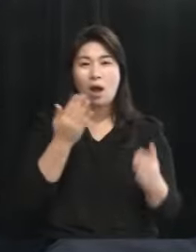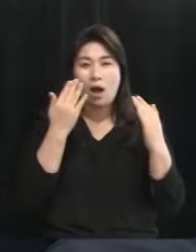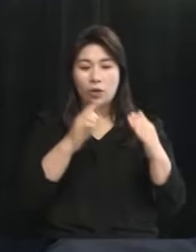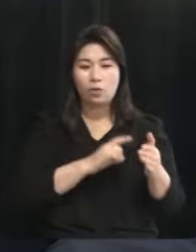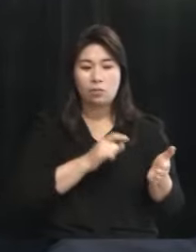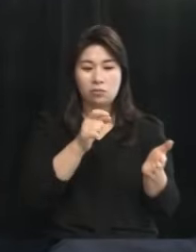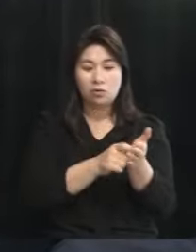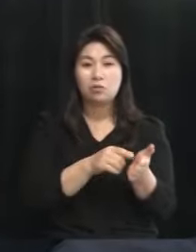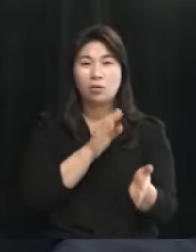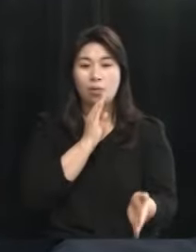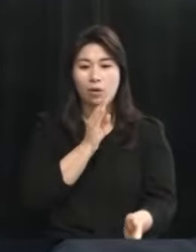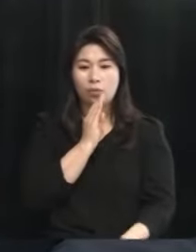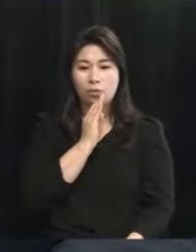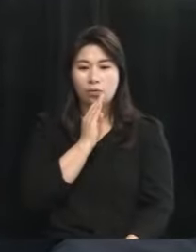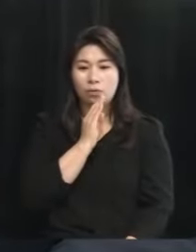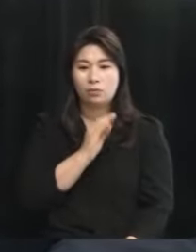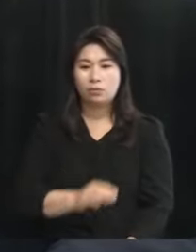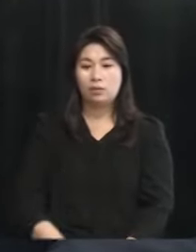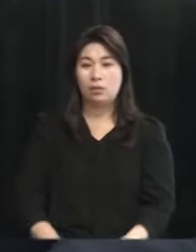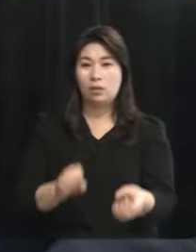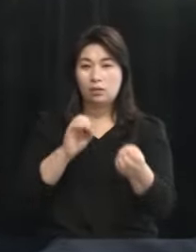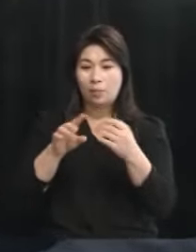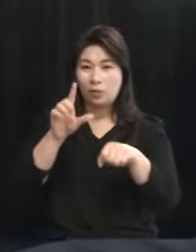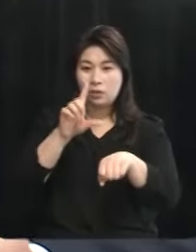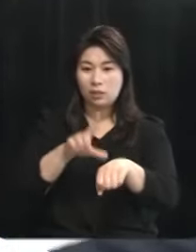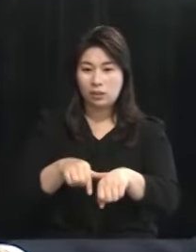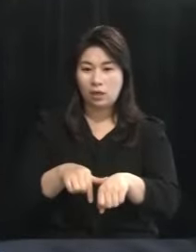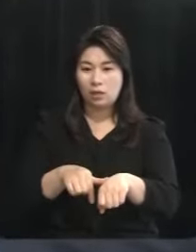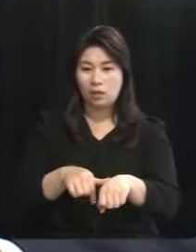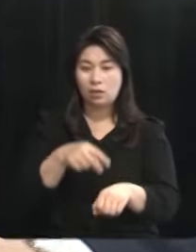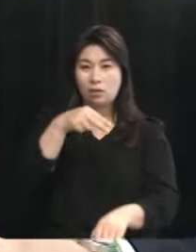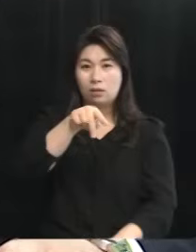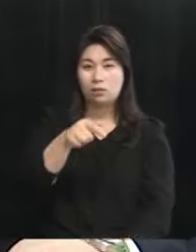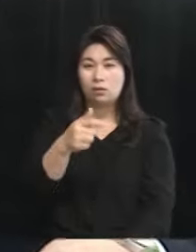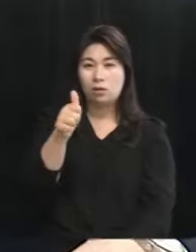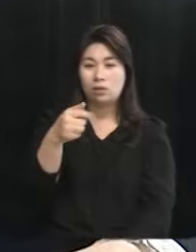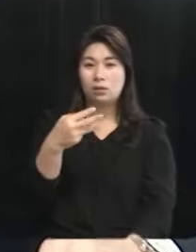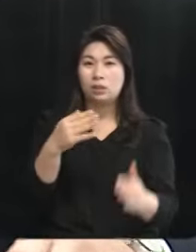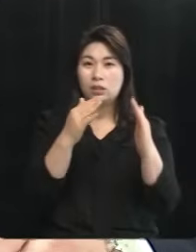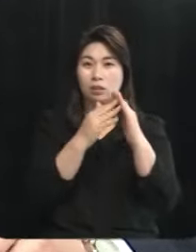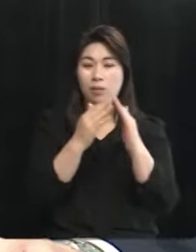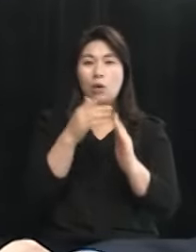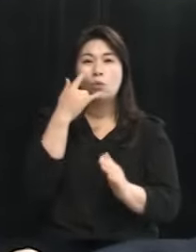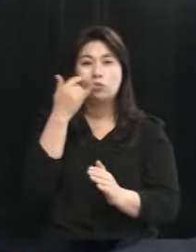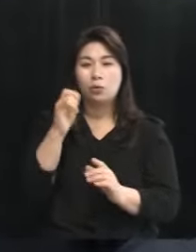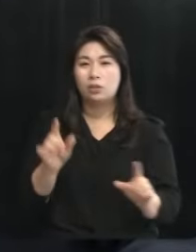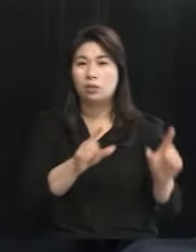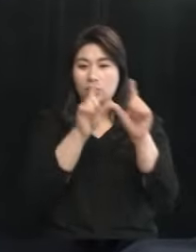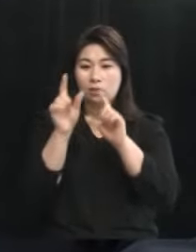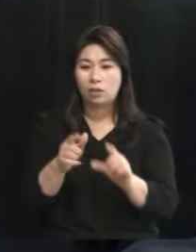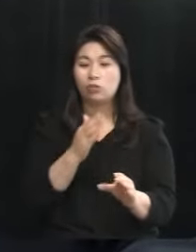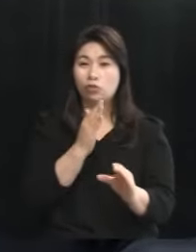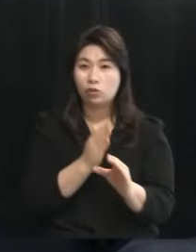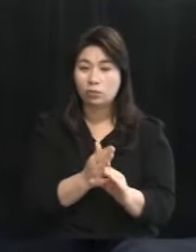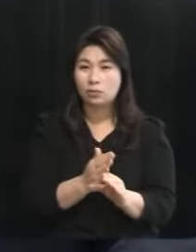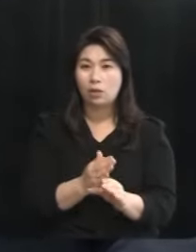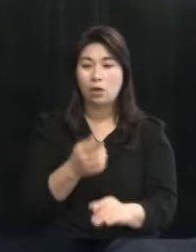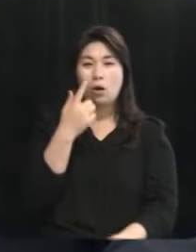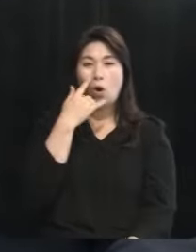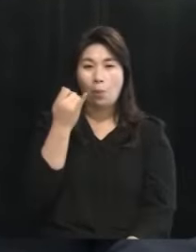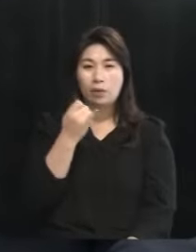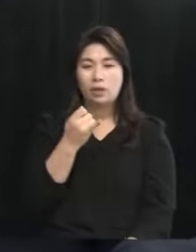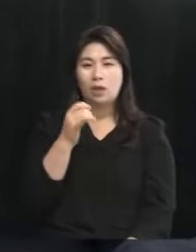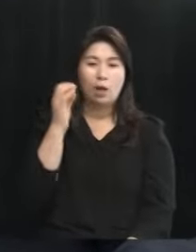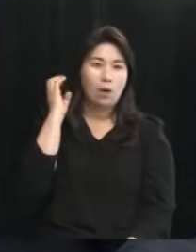답변 기회를 안 주시니까 그런데 제가 선을 집에 저는 어머님 댁하고 기본적으로 같이 살고 있습니다 어머님이 항암 수술을